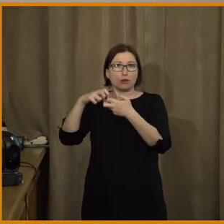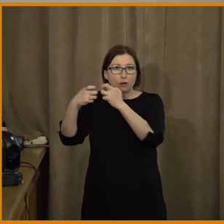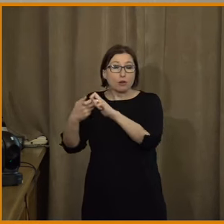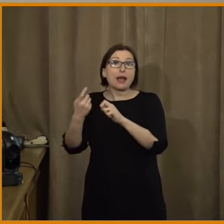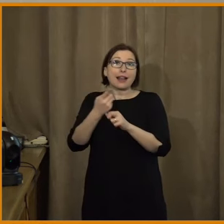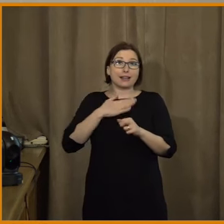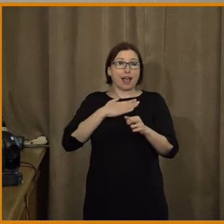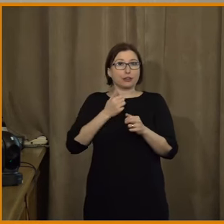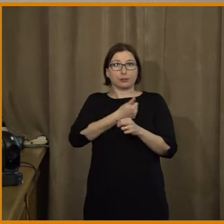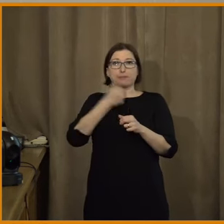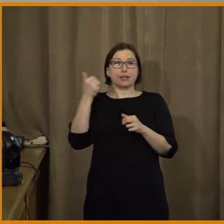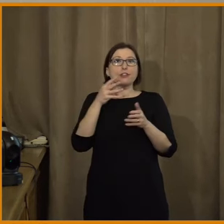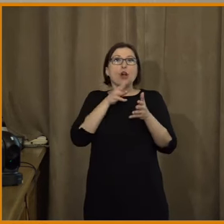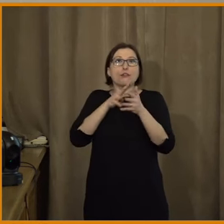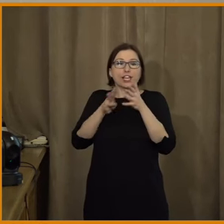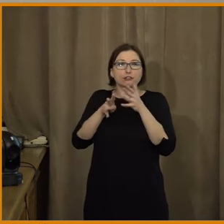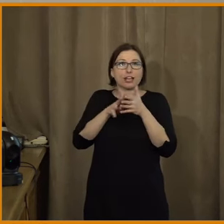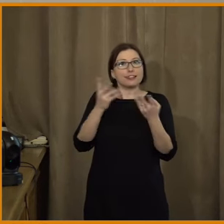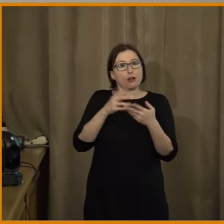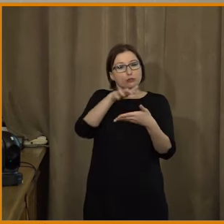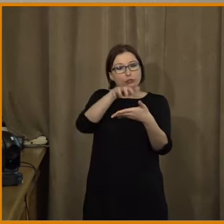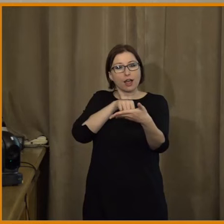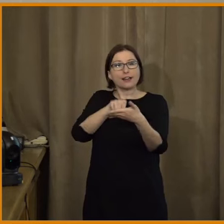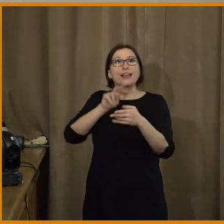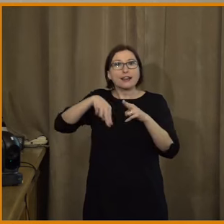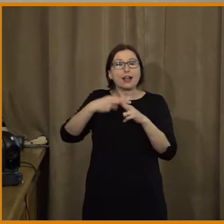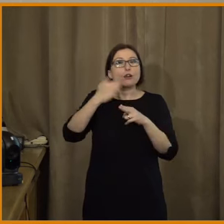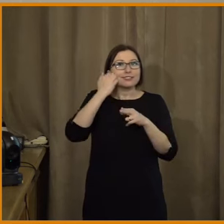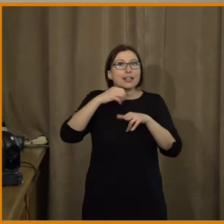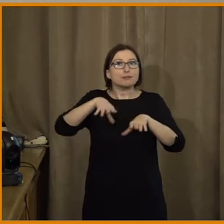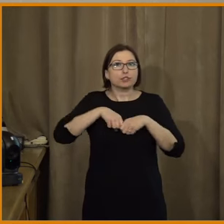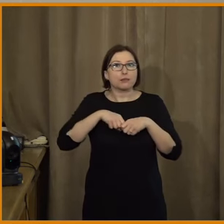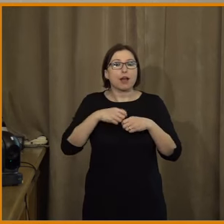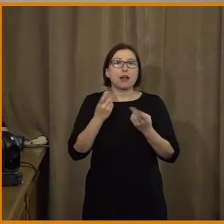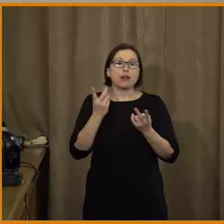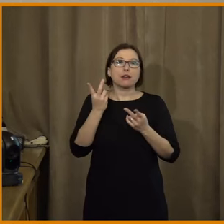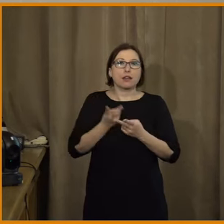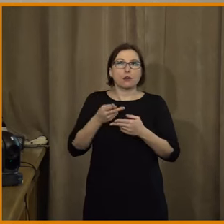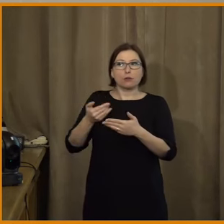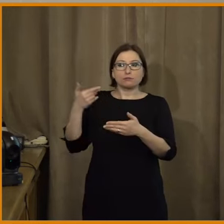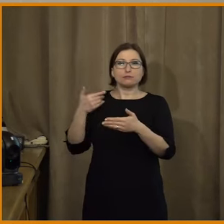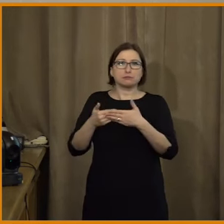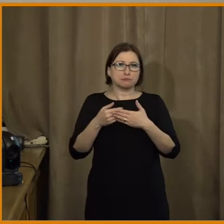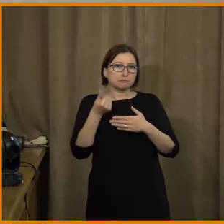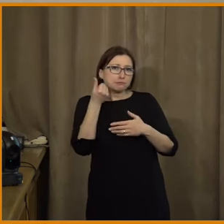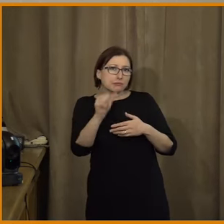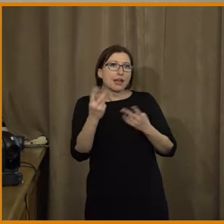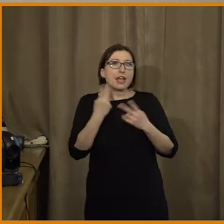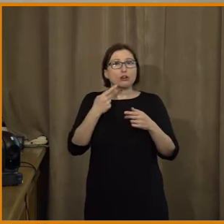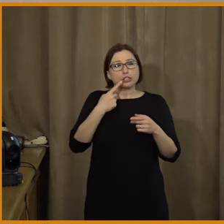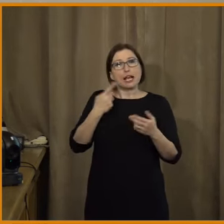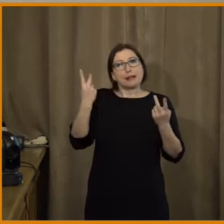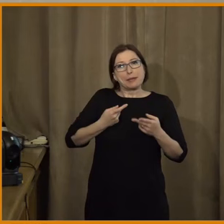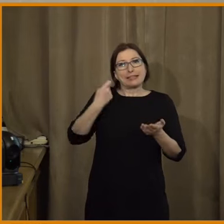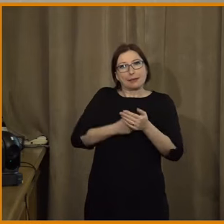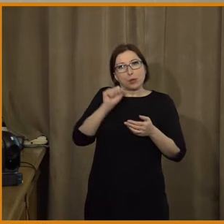ověření a ten náš článek ti lidi potom nakonec přijmou. Maximálně nás vnímají jako komunistické cenzory.